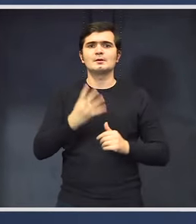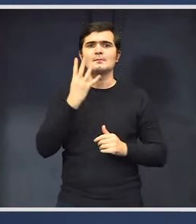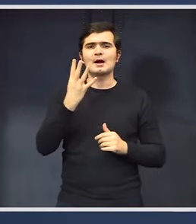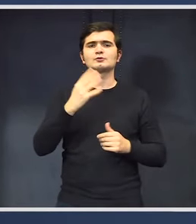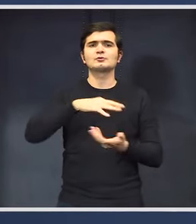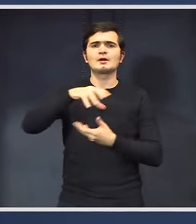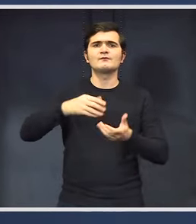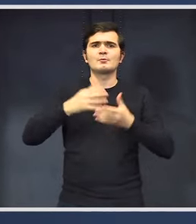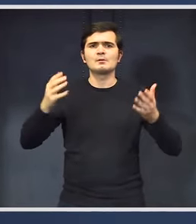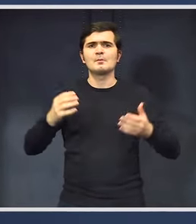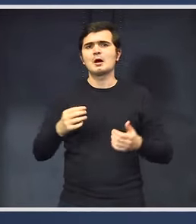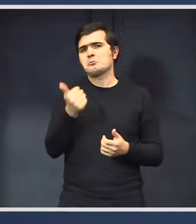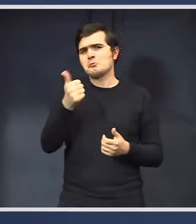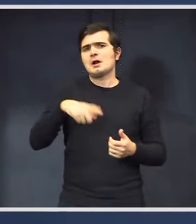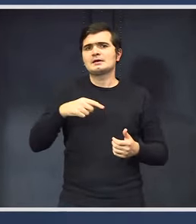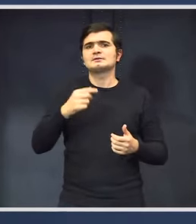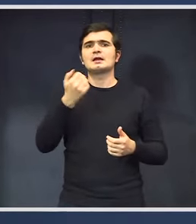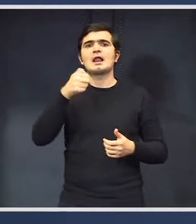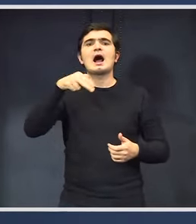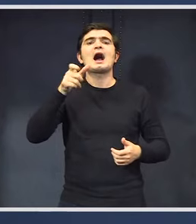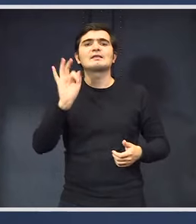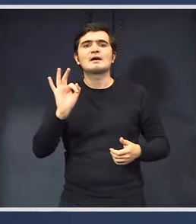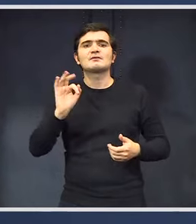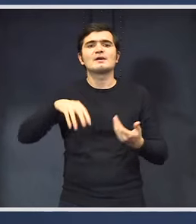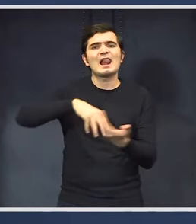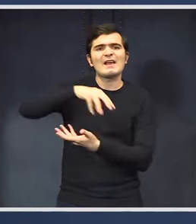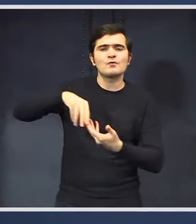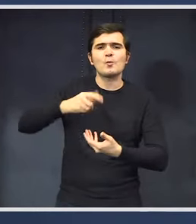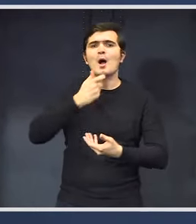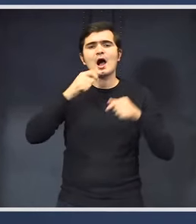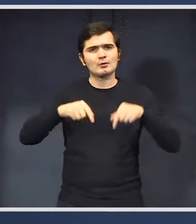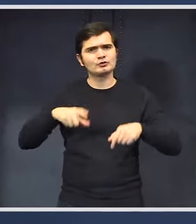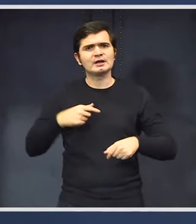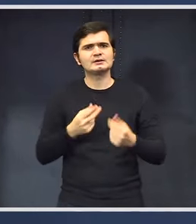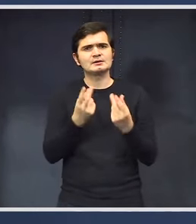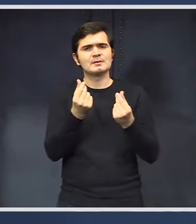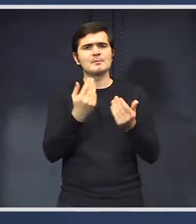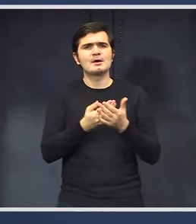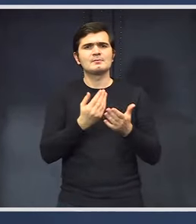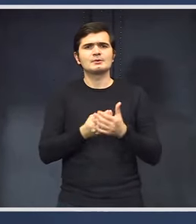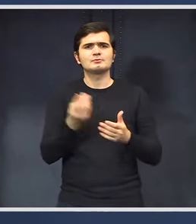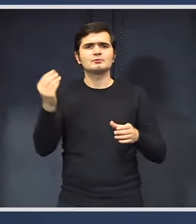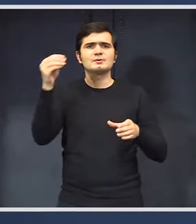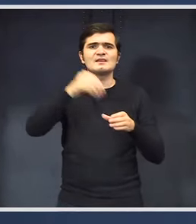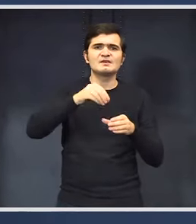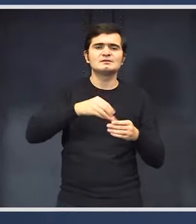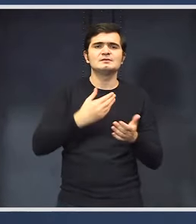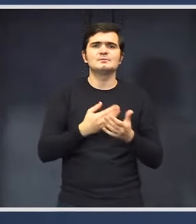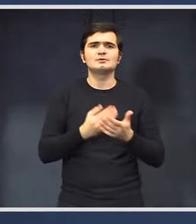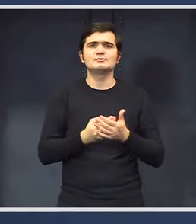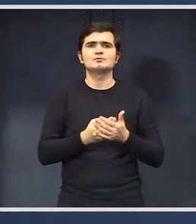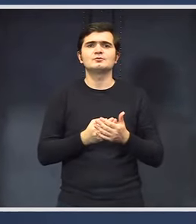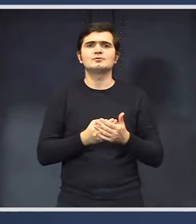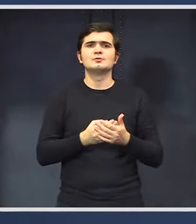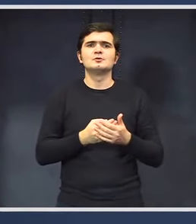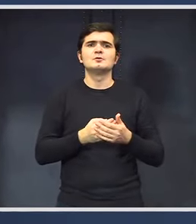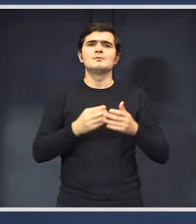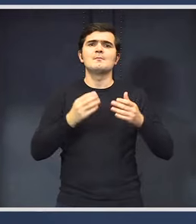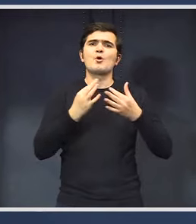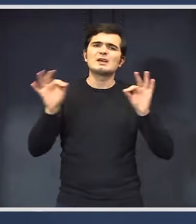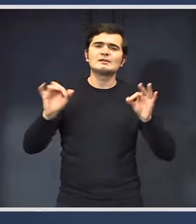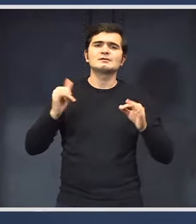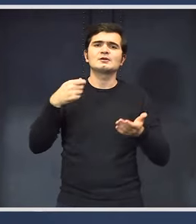ANAF-ului este una dintre ele și da, în anul acesta sunt bani pentru investiții la ceea privește ANAF, digitalizare și achiziția de